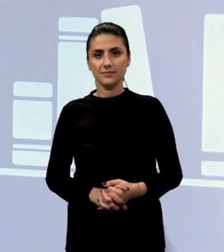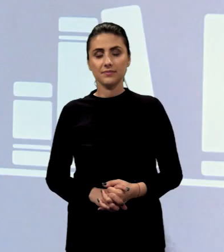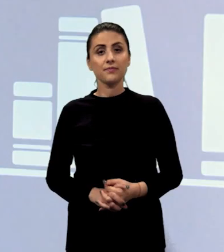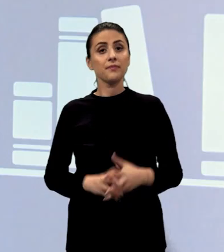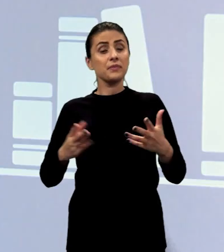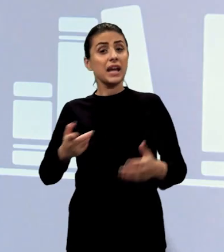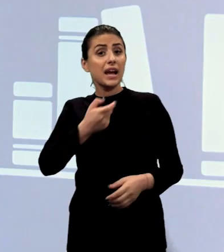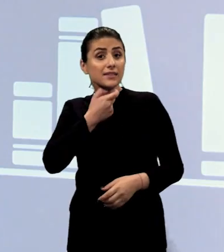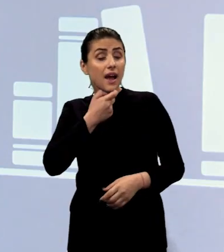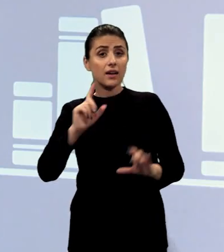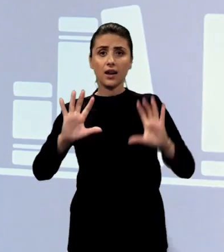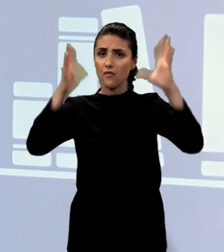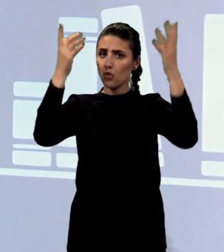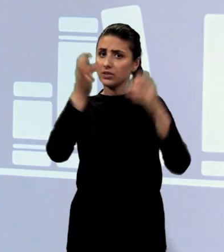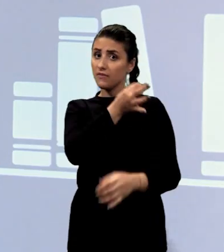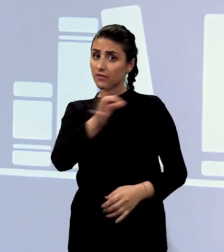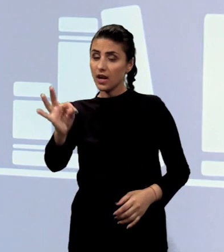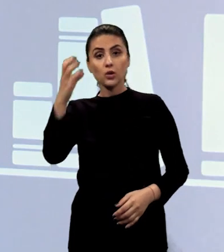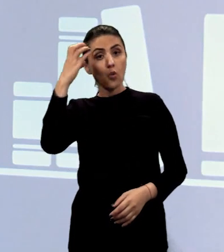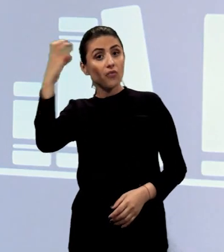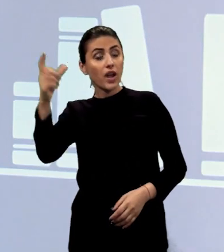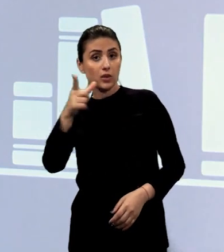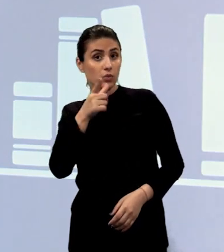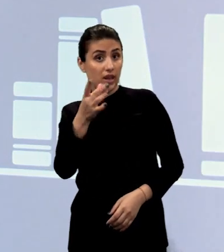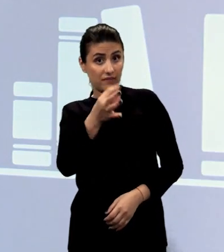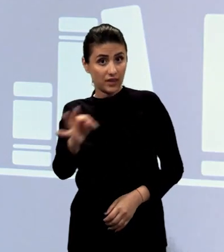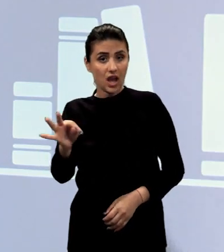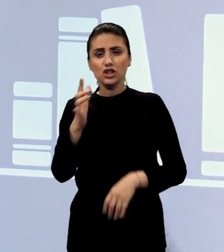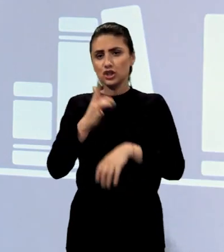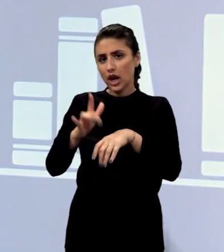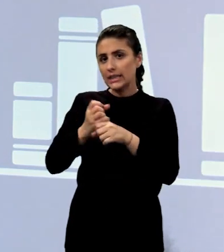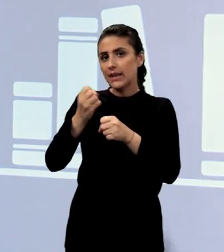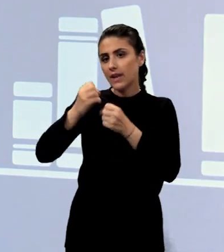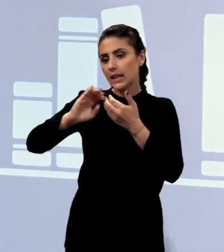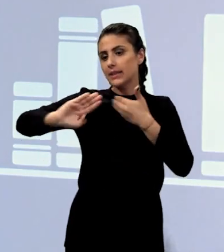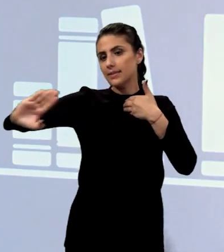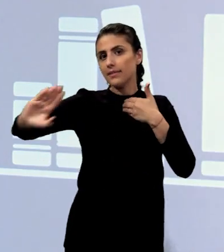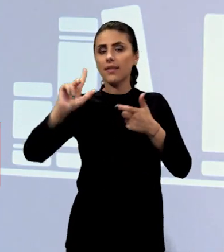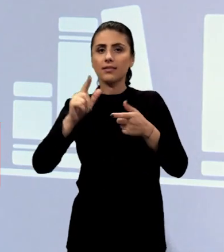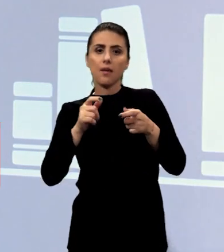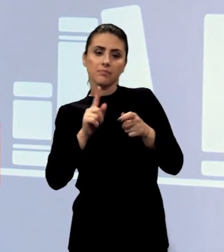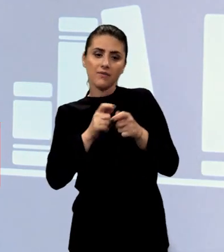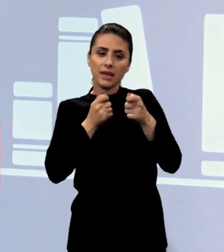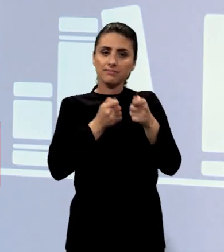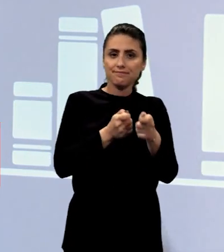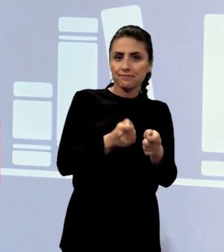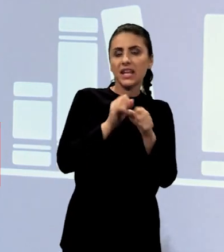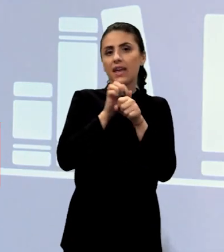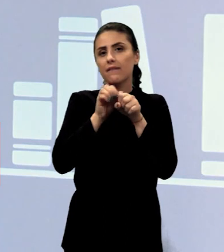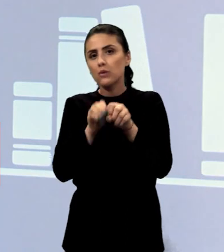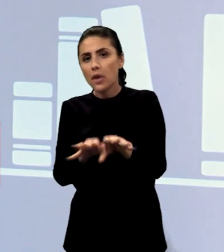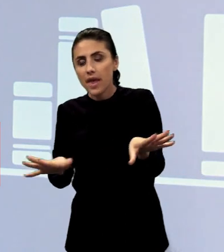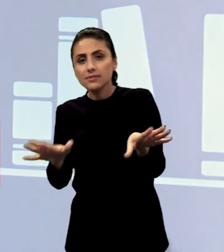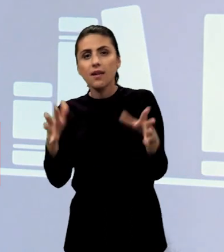În anii Revoluției franceze, Guvernul Republican a încercat să distanțeze statul de influență a Bisericii Catolice, cu care